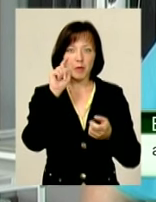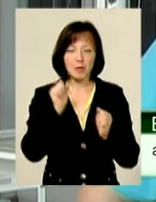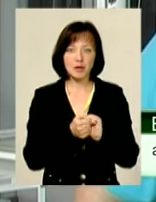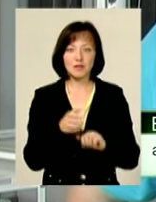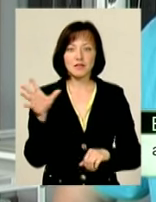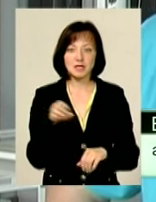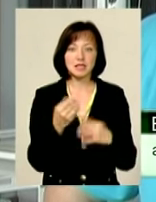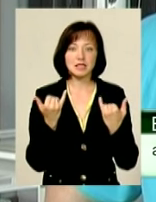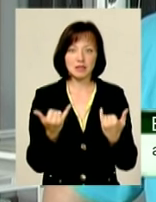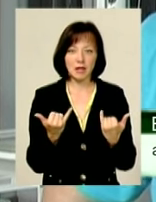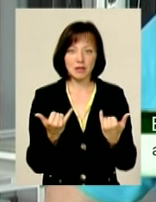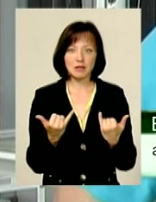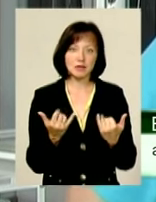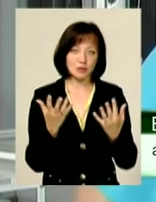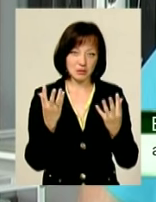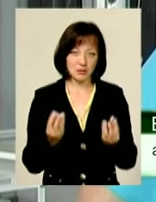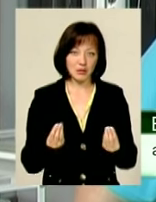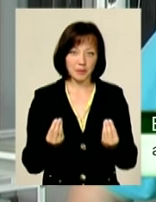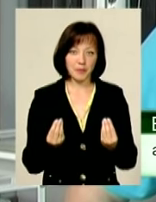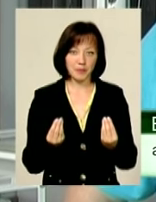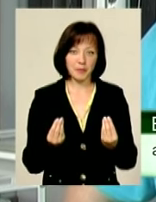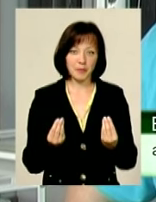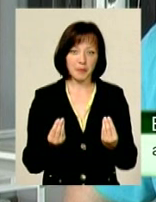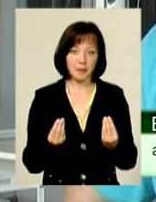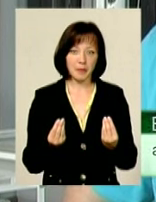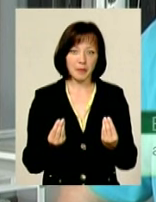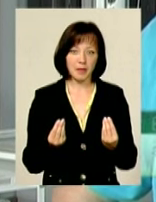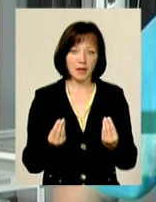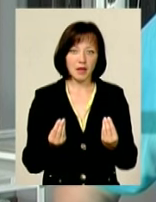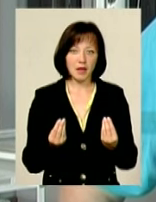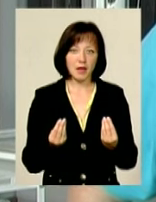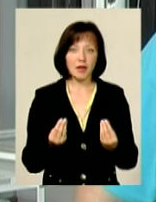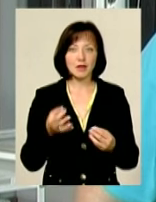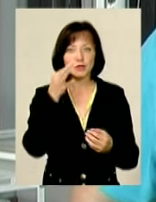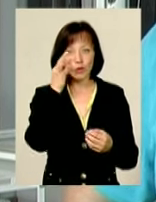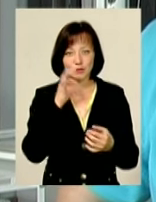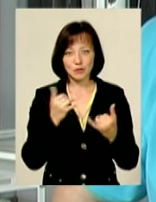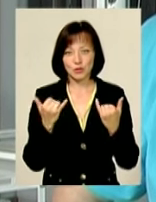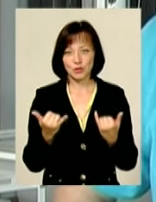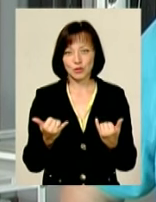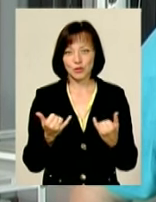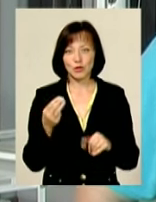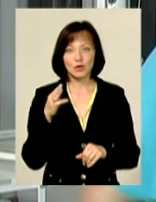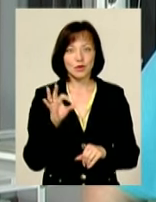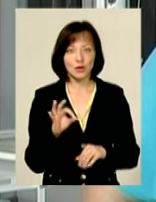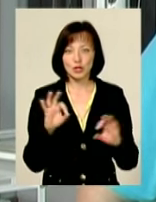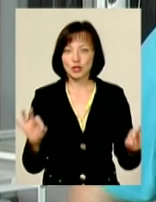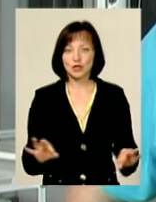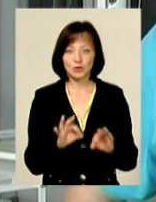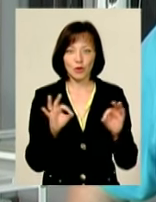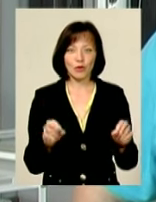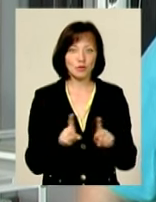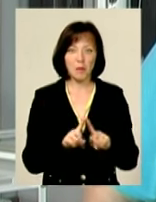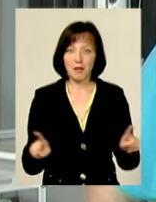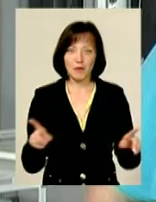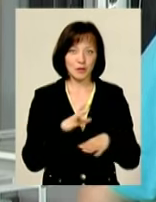все. Зараз, з сьогоднішнього дня, з висоти сьогоднішнього досвіду, то нічого в них такого